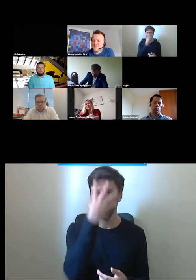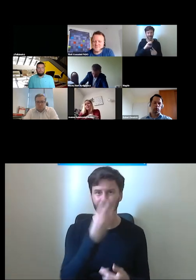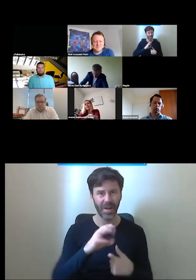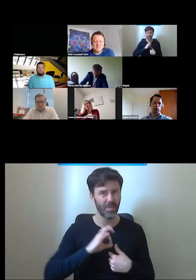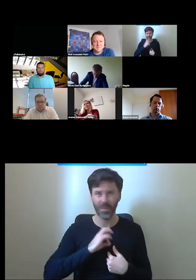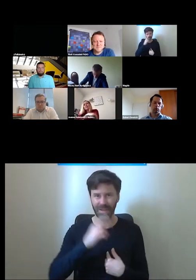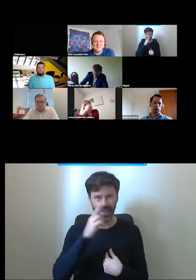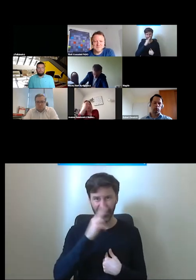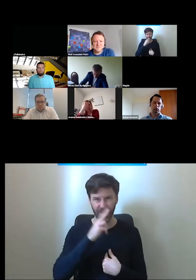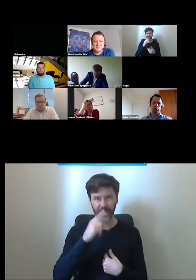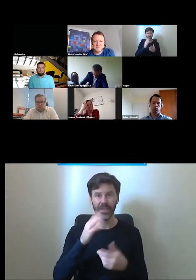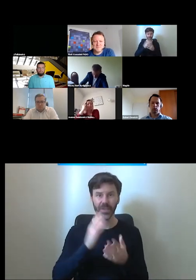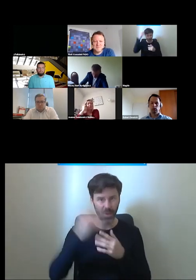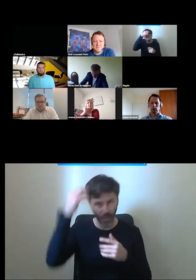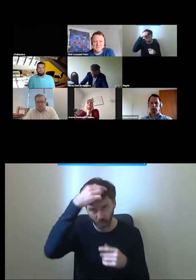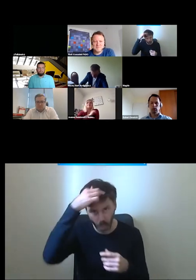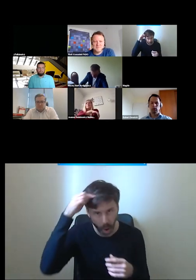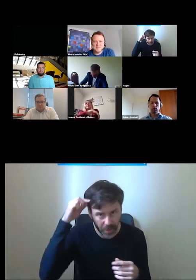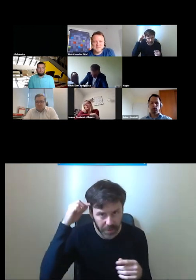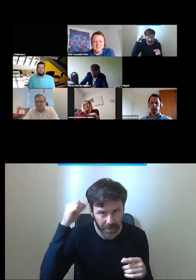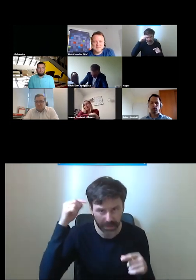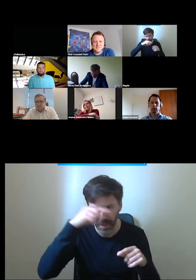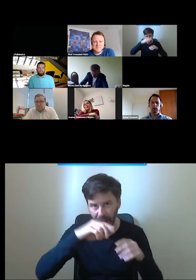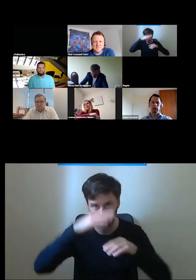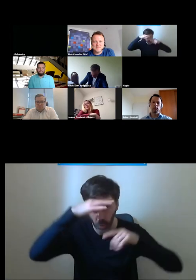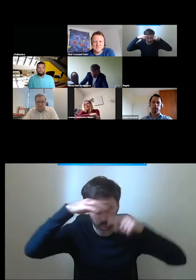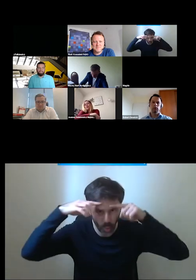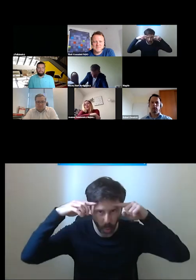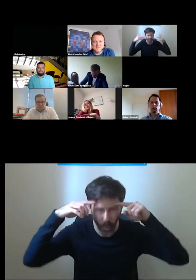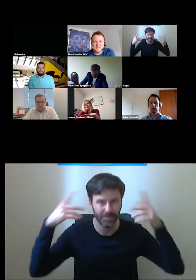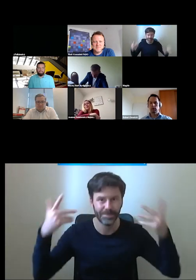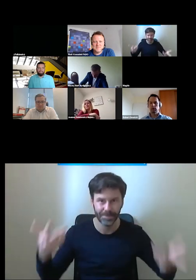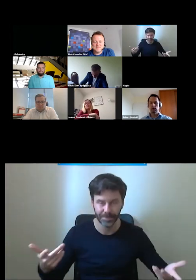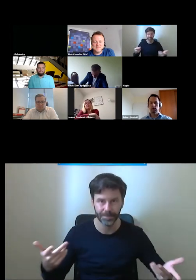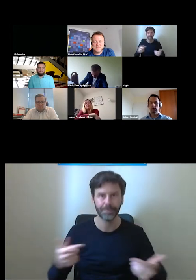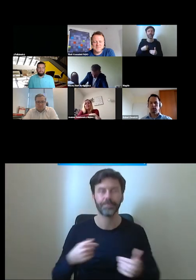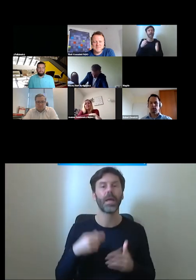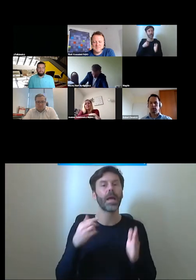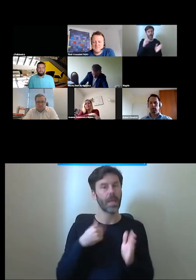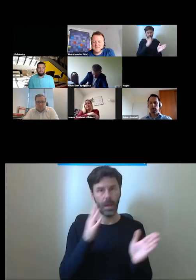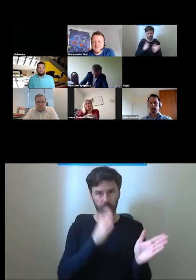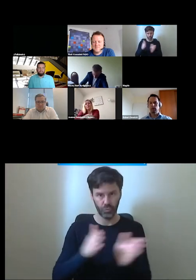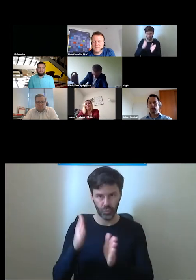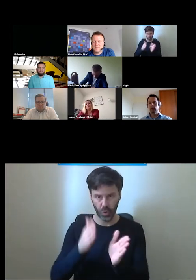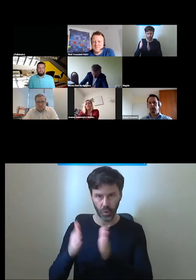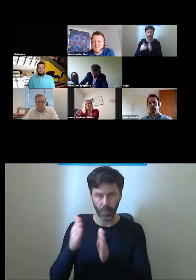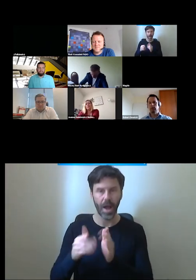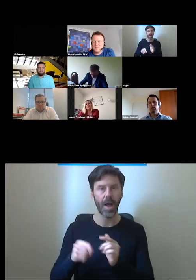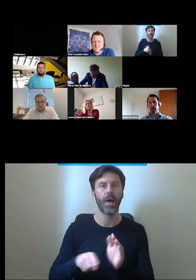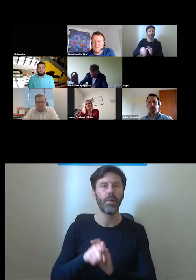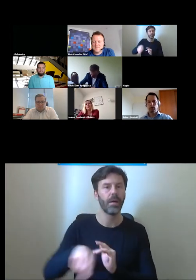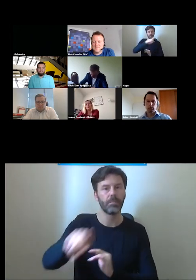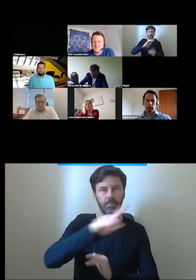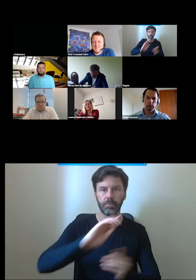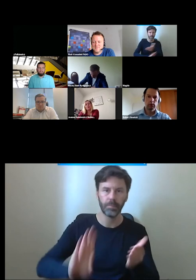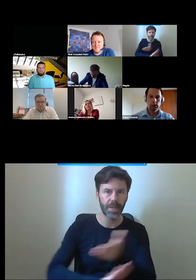Państwo widzieli moje włosy ewentualnie część czoła przygotowałem sobie na do prezentacji kilka